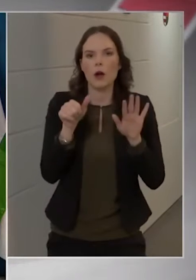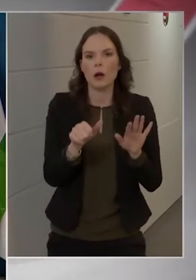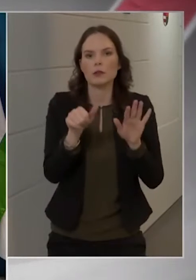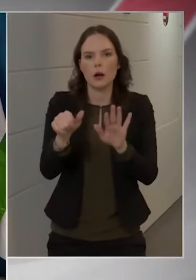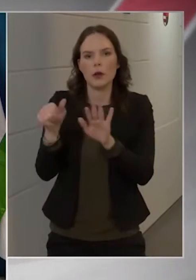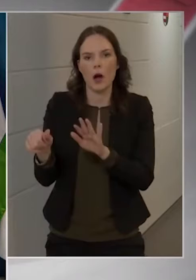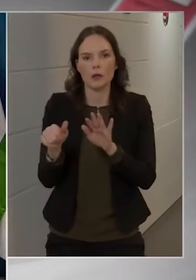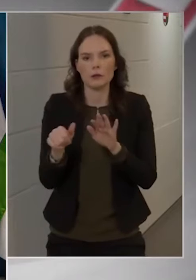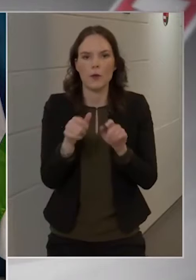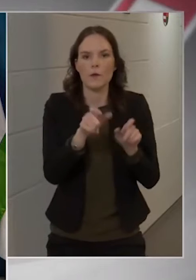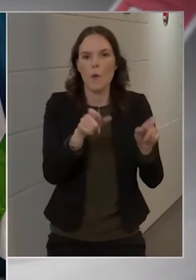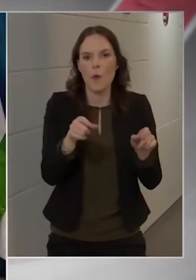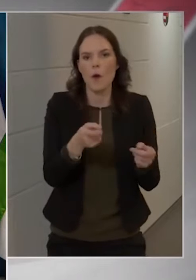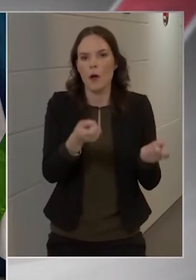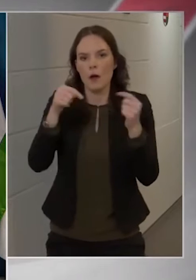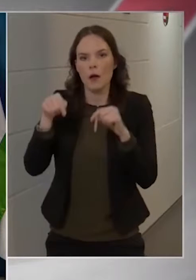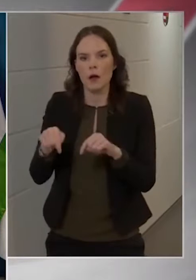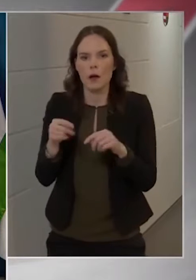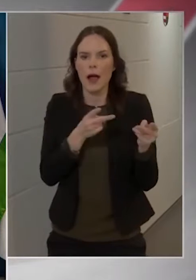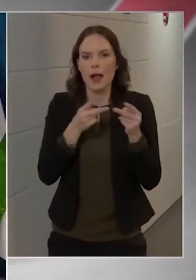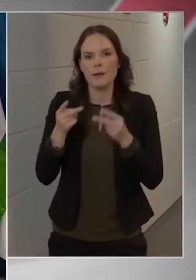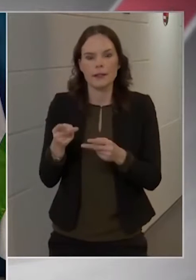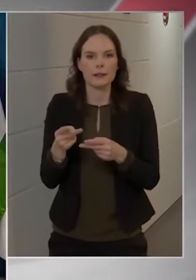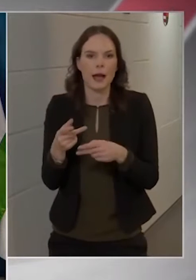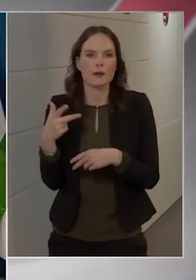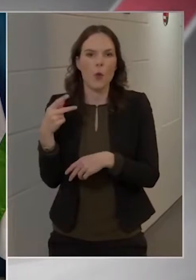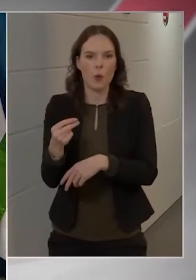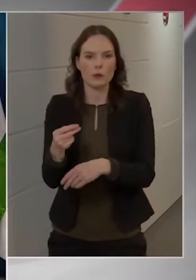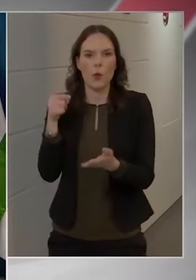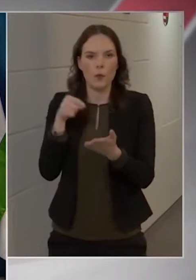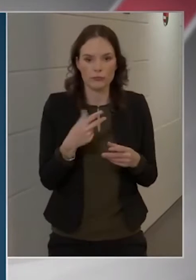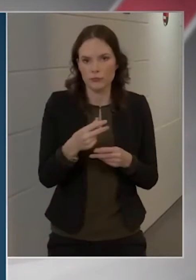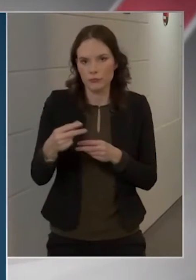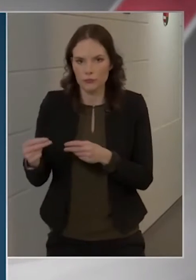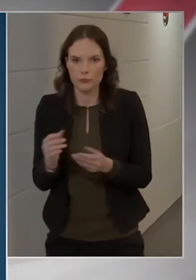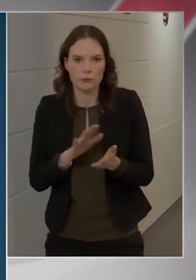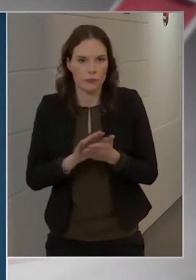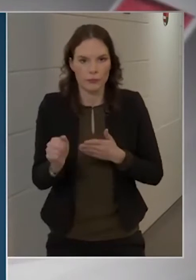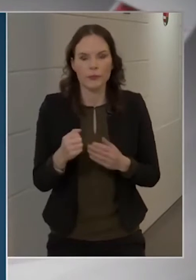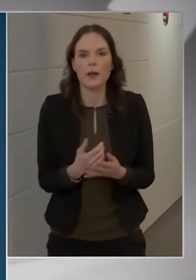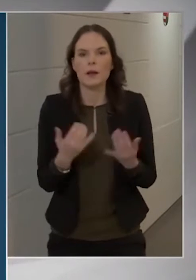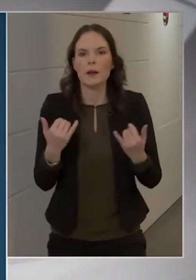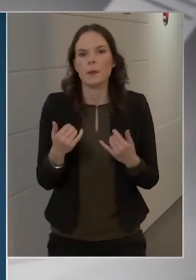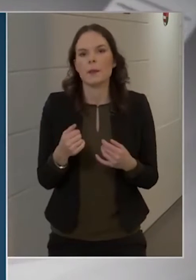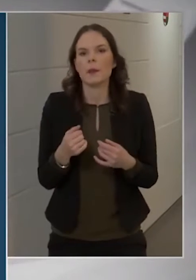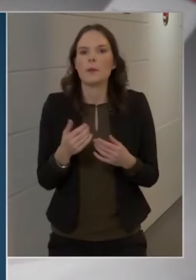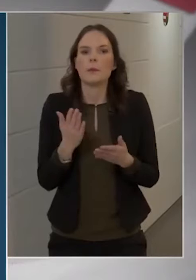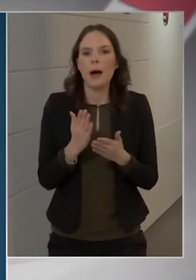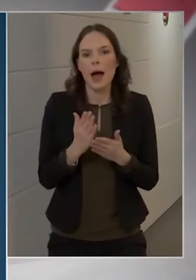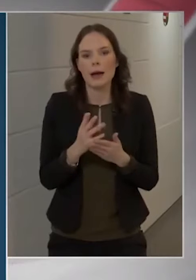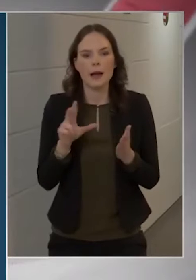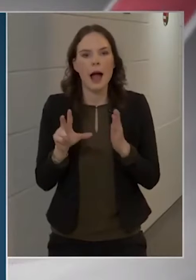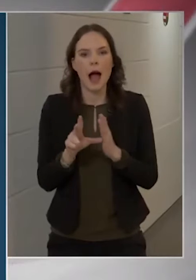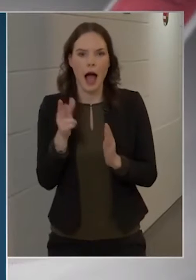Cecília hangsúlyozta, Magyarországon folyamatosan zajlik a védőoltások beadása. Közel háromszorosa már